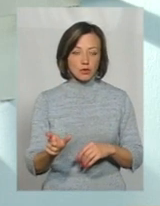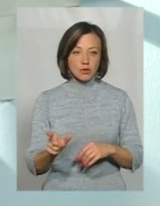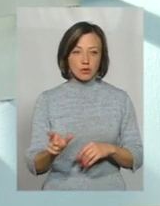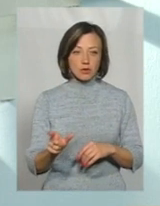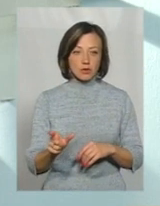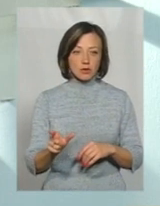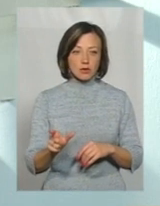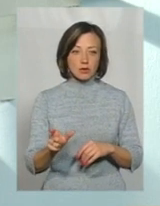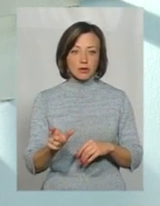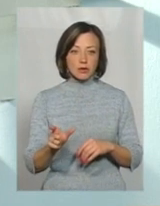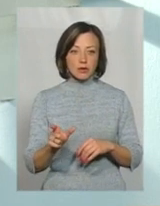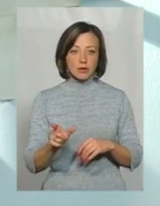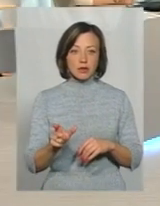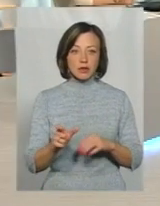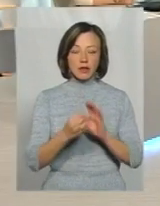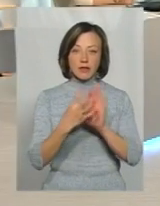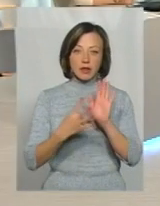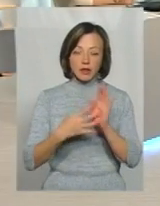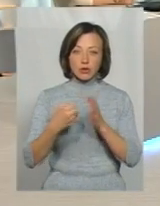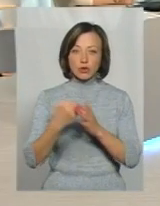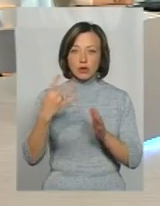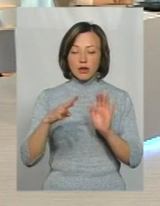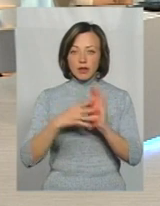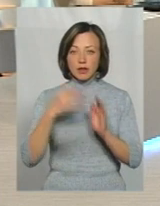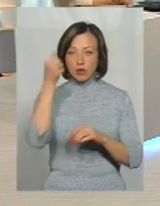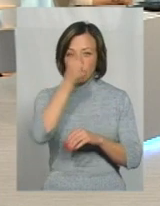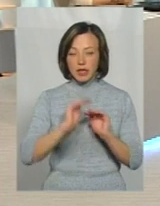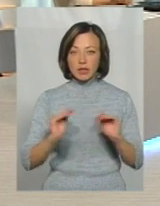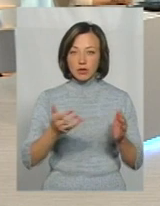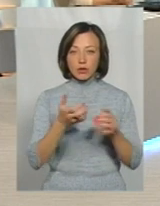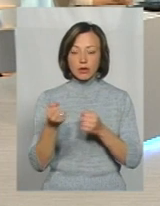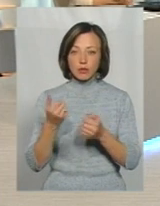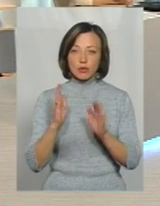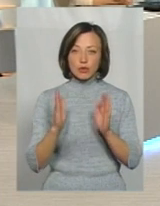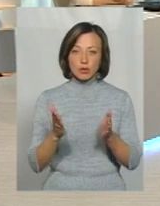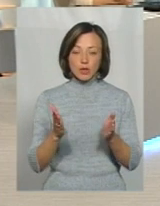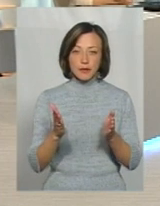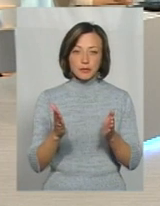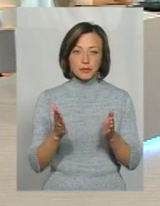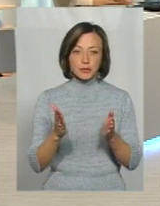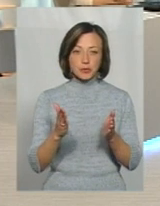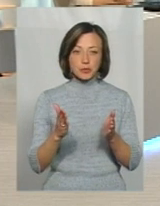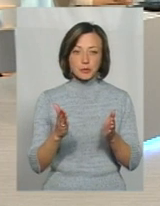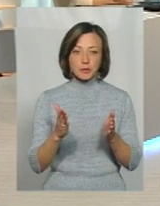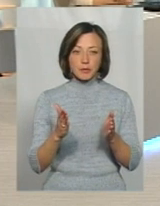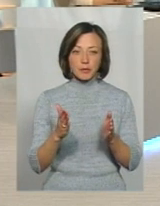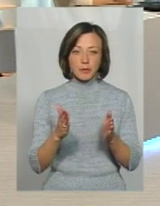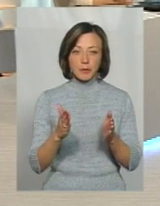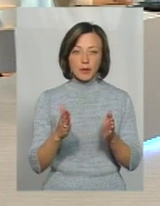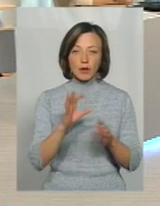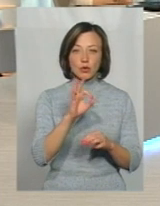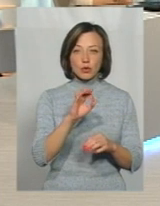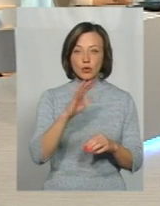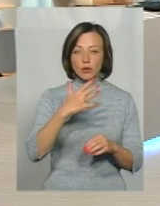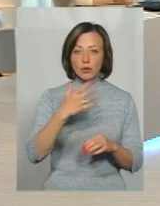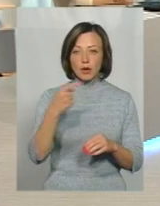від 19 до 49 років. І там, відповідно, діти будуть отримати, якщо коефіцієнти брати від 0 до 5, це буде